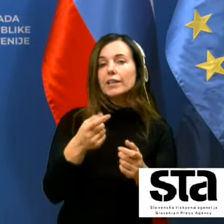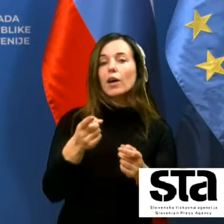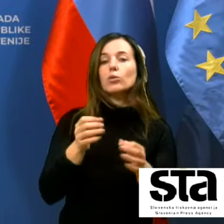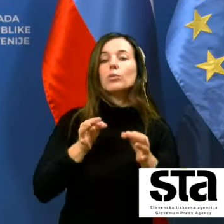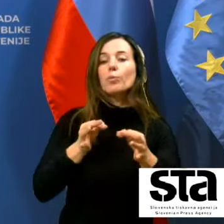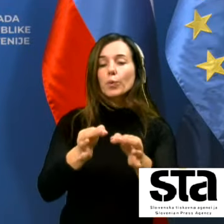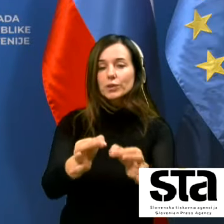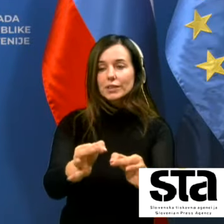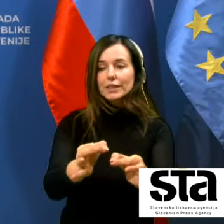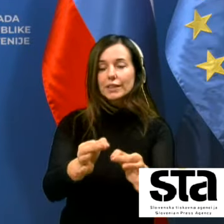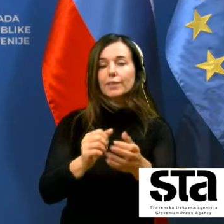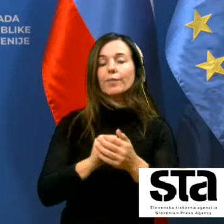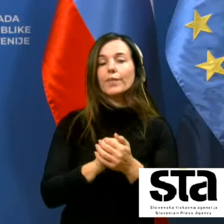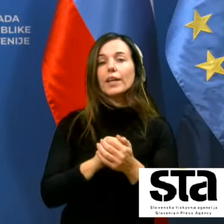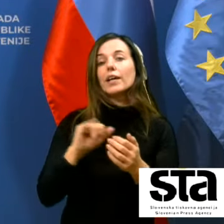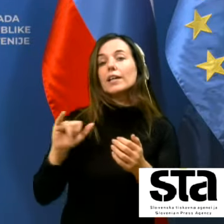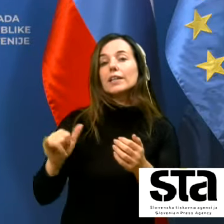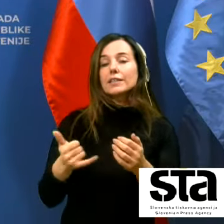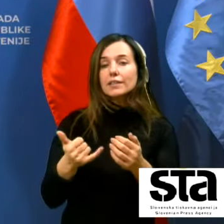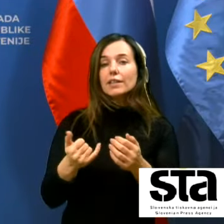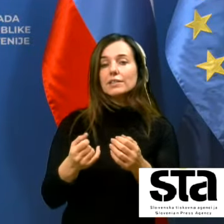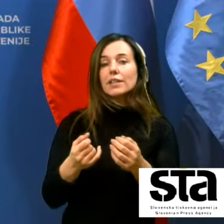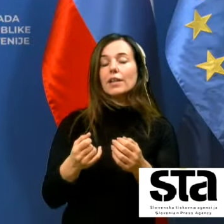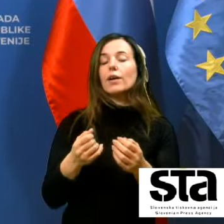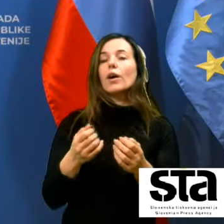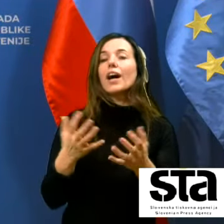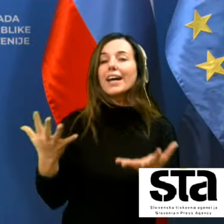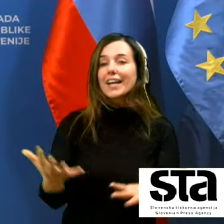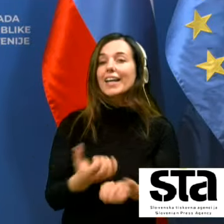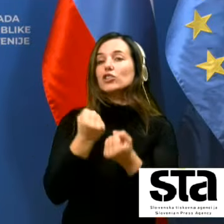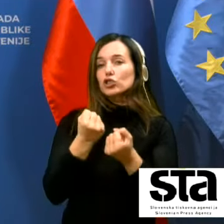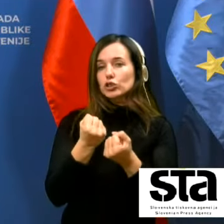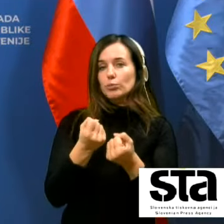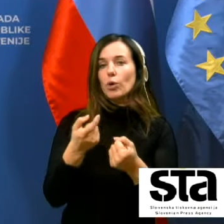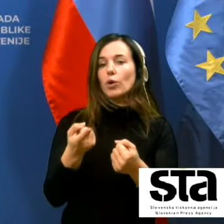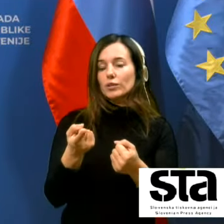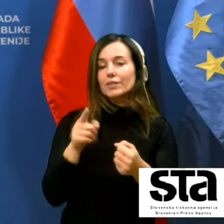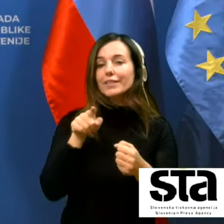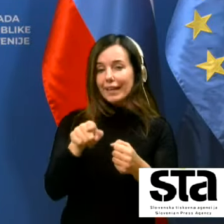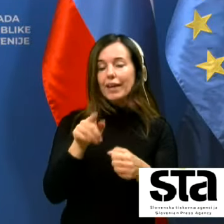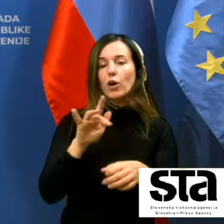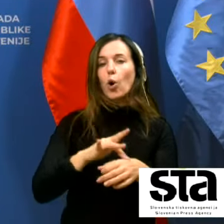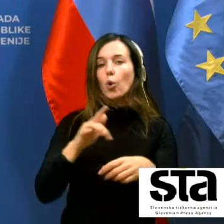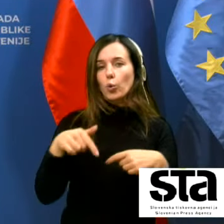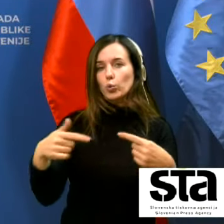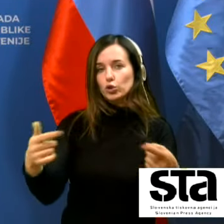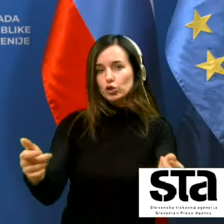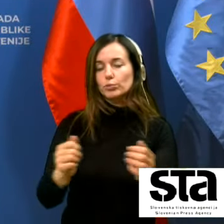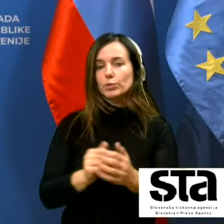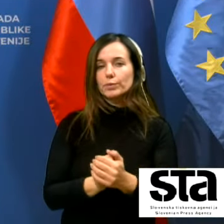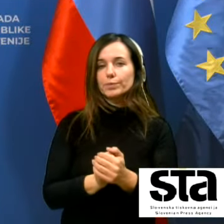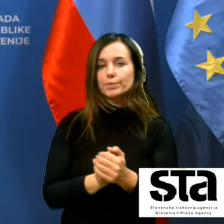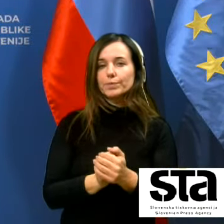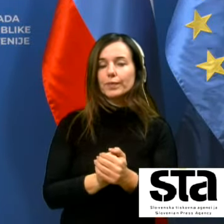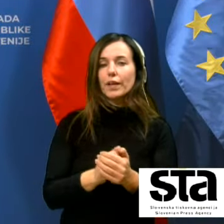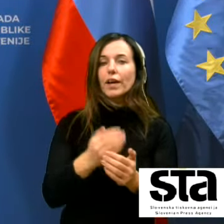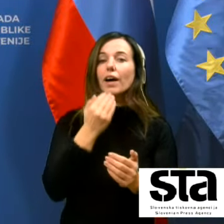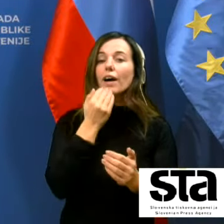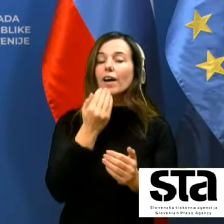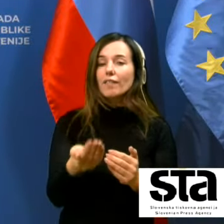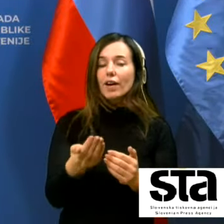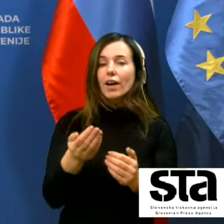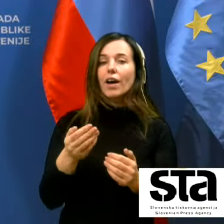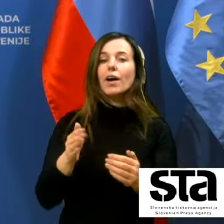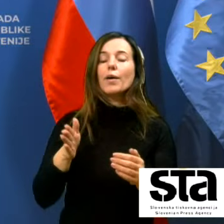odpoti da se izvijemo iz tega primeža številnih okušb hvala hvala lepa gospod minister za